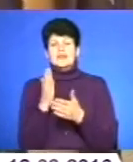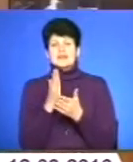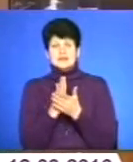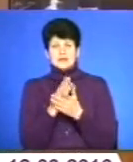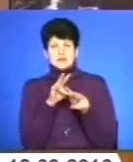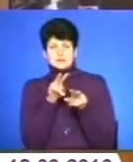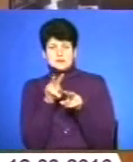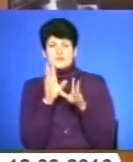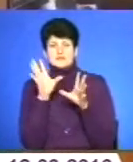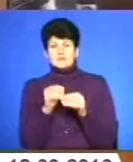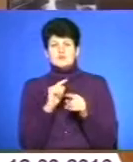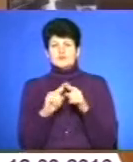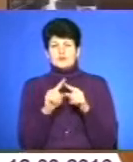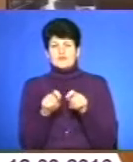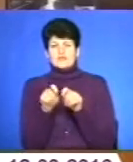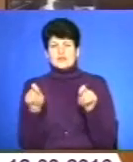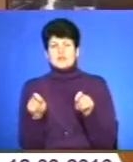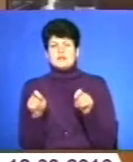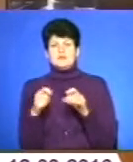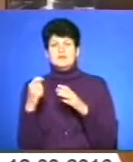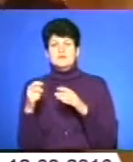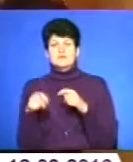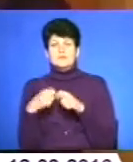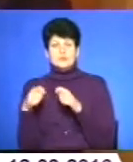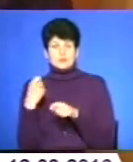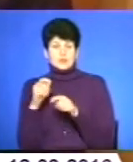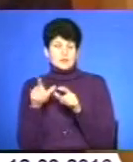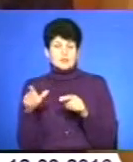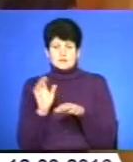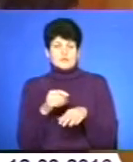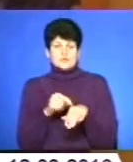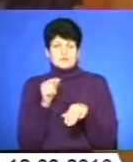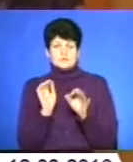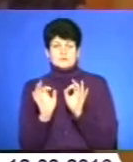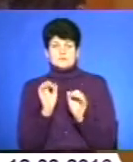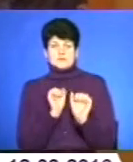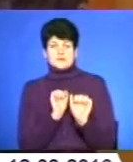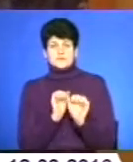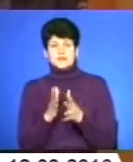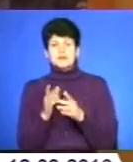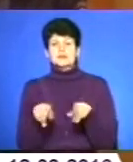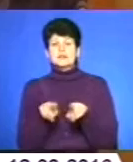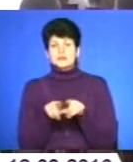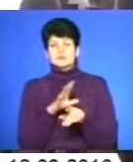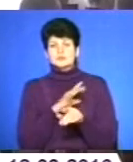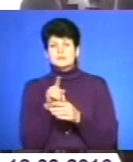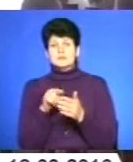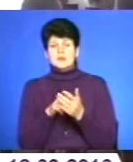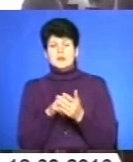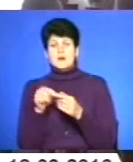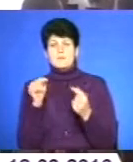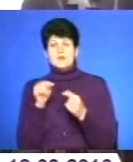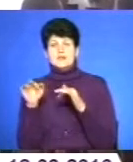чинників у швидкому розкритті злочинів і громада почуватиметься безпечніше. Не вминули учасники робочої зустрічі і питання щодо протидії